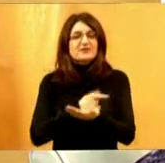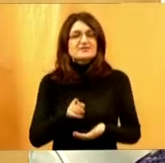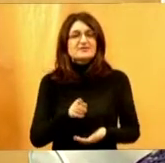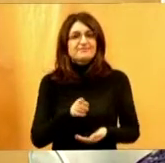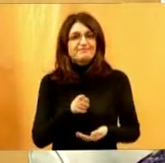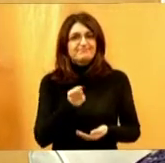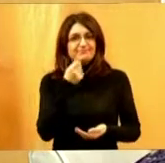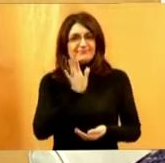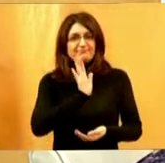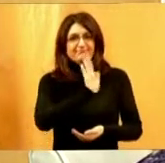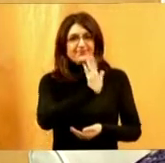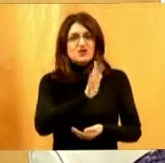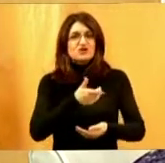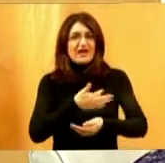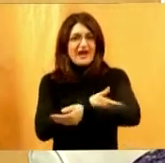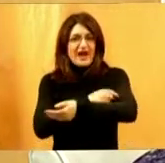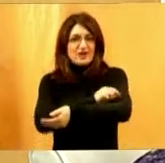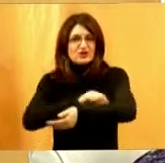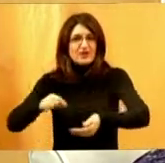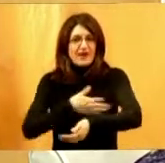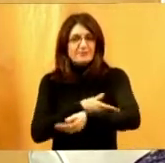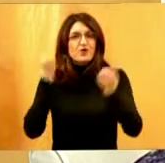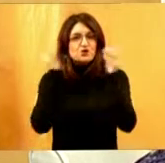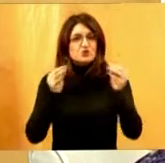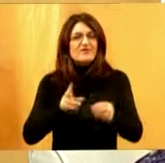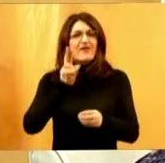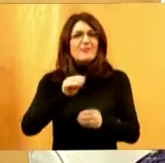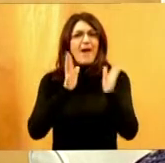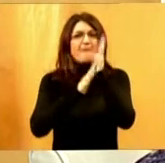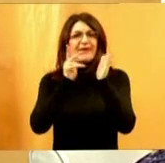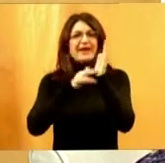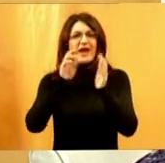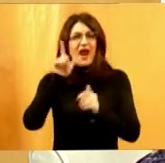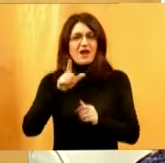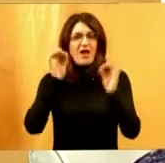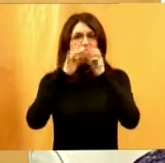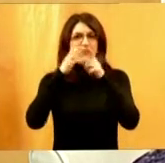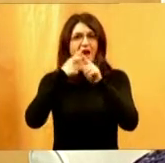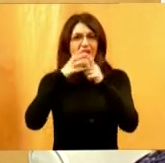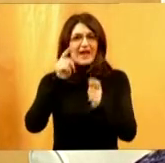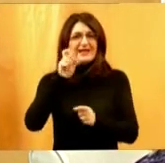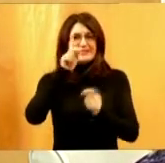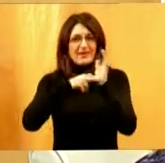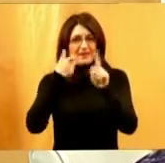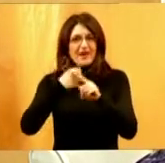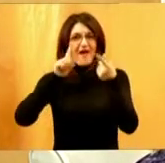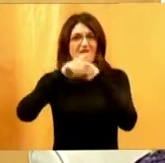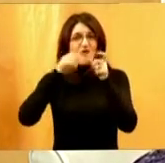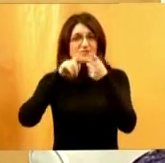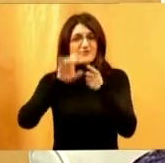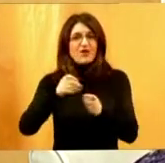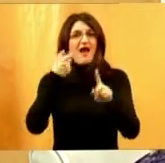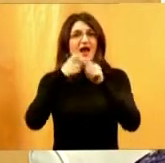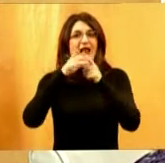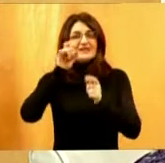vaš krvožilni sustav. Ima u sebi minerala bakra, cinka, fosfora, kalcija,